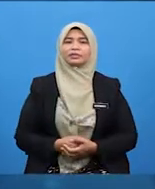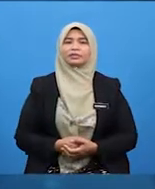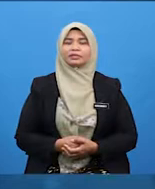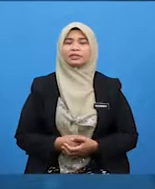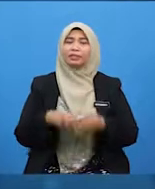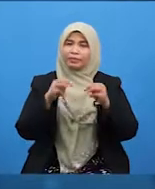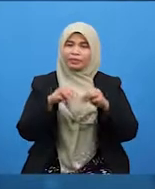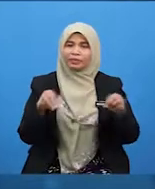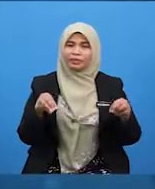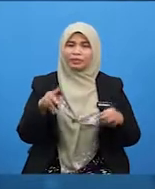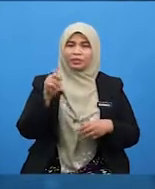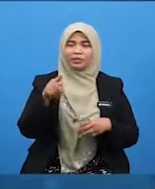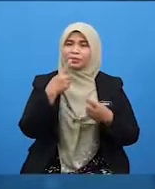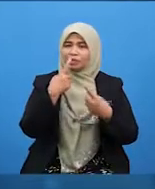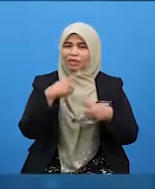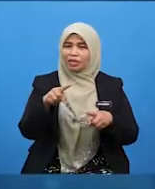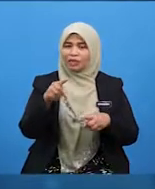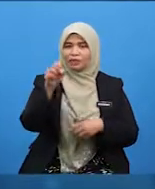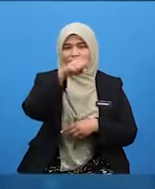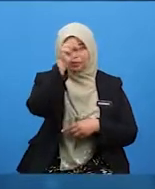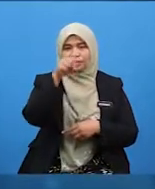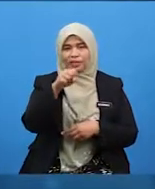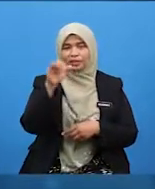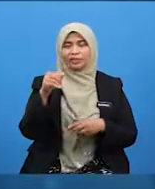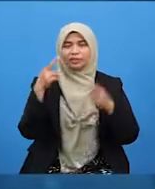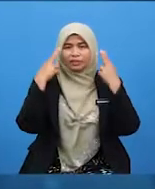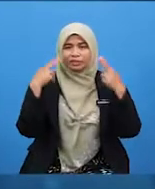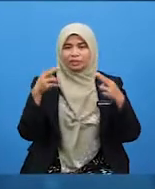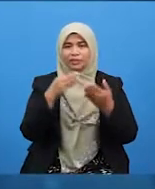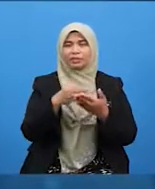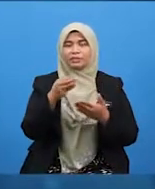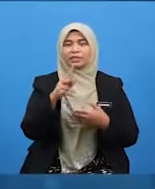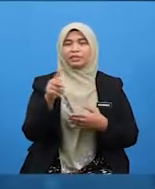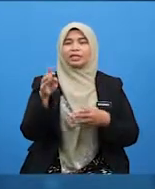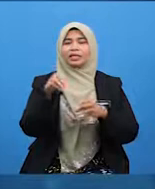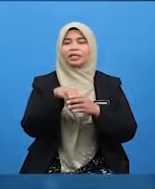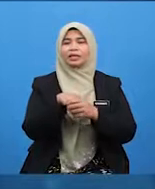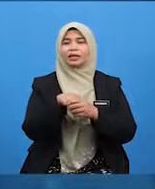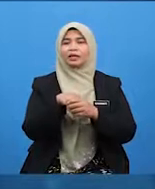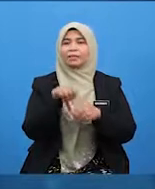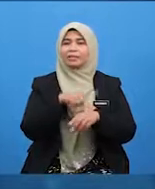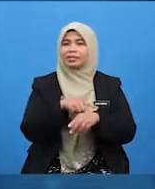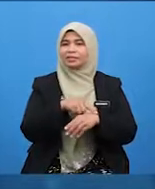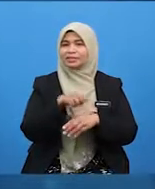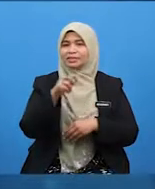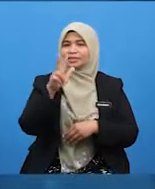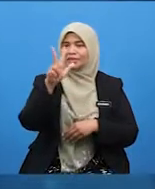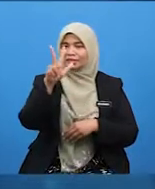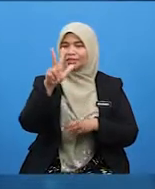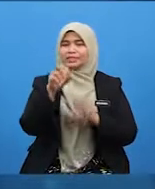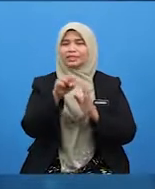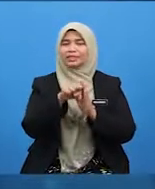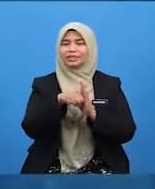Murid-murid perlu menjawab soalan yang ustazah berikan dalam masa tiga